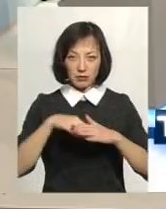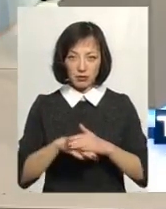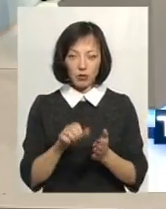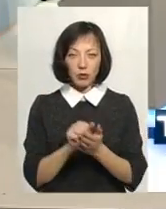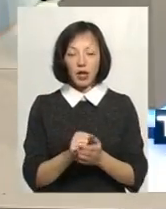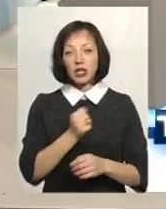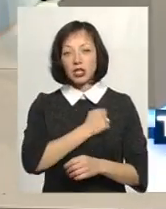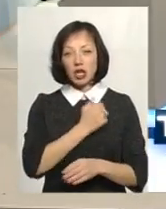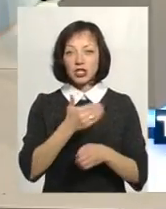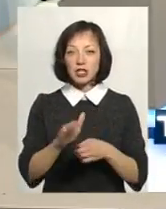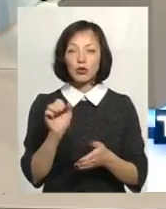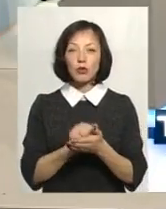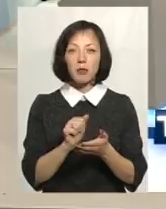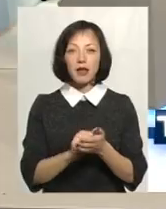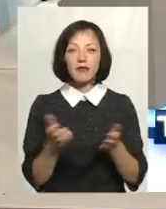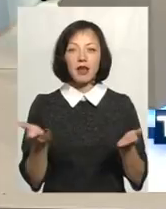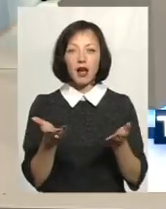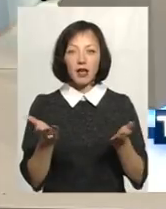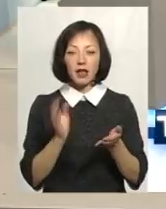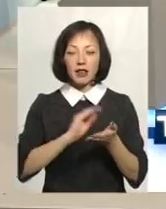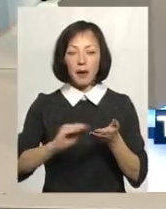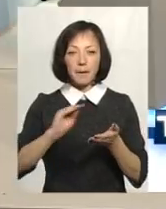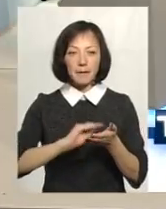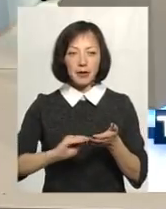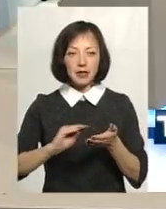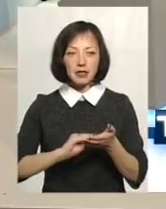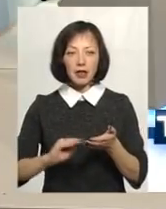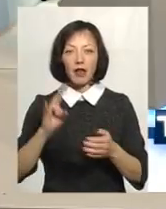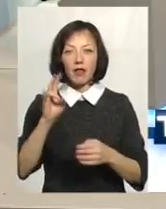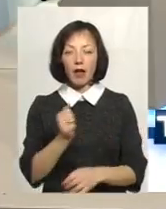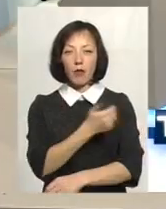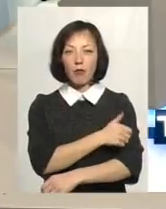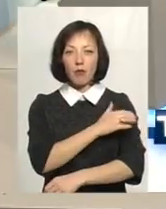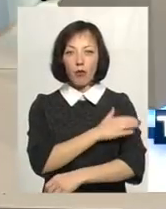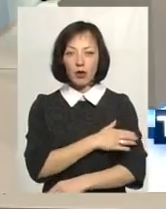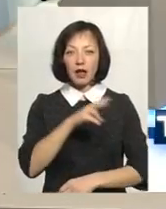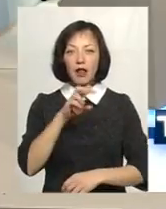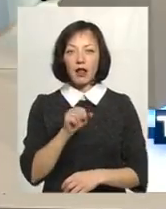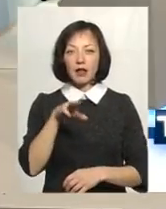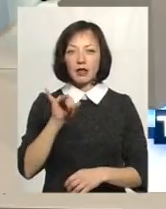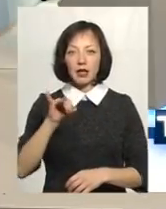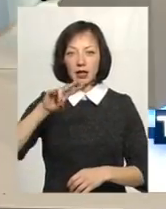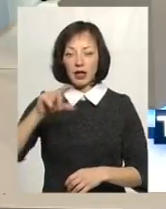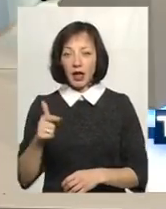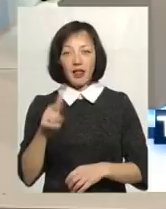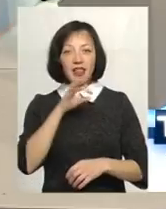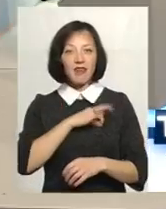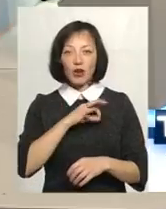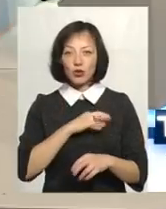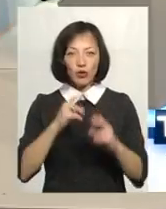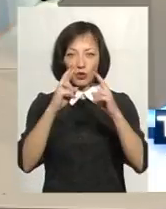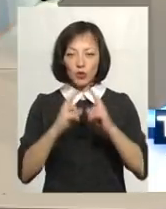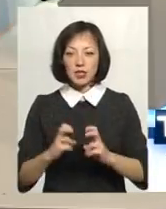частина документів, які написано на польській і латинській мові, не використовується дослідниками.